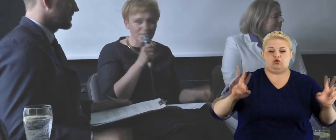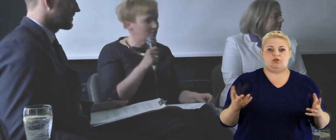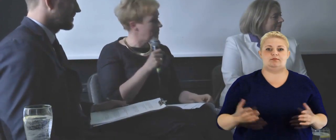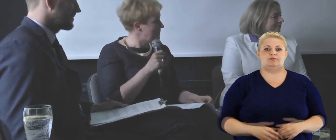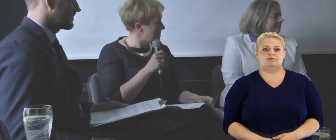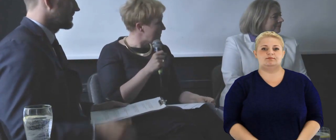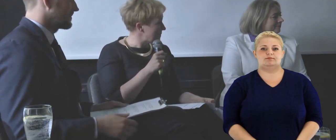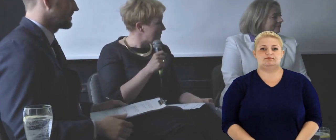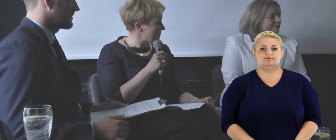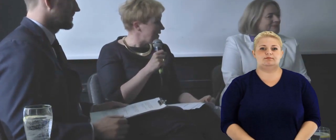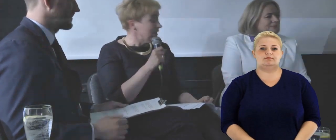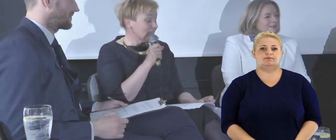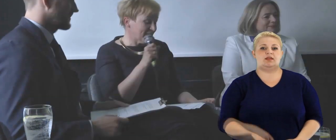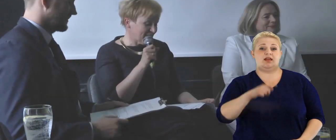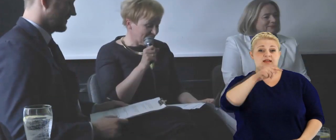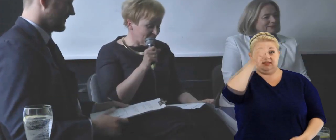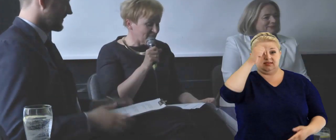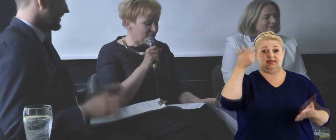takie te...